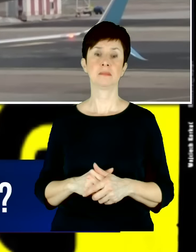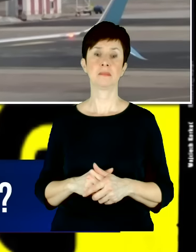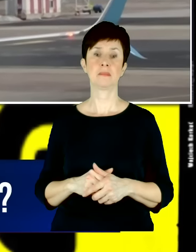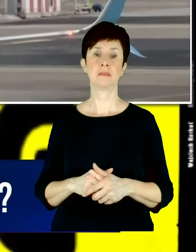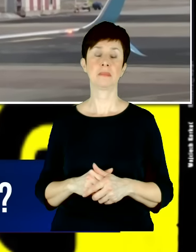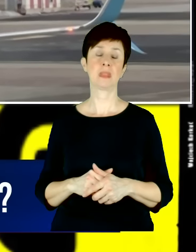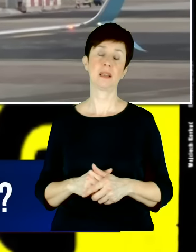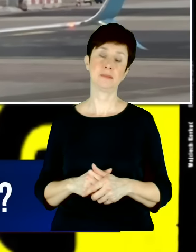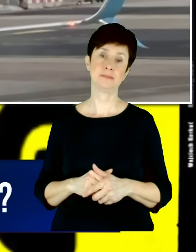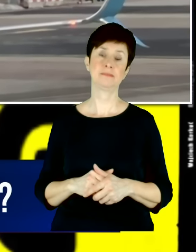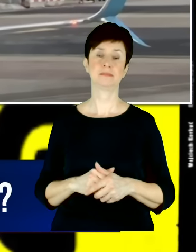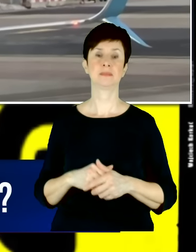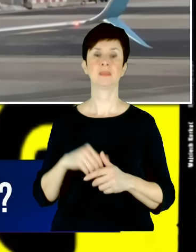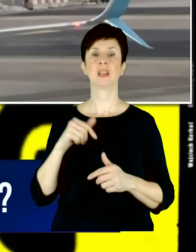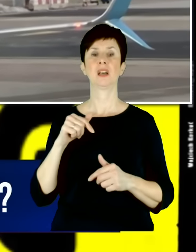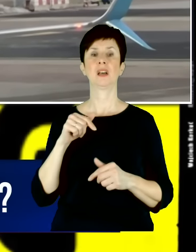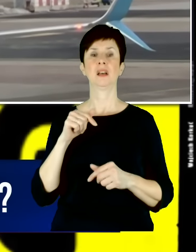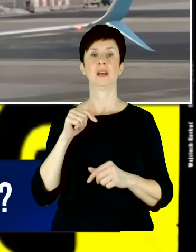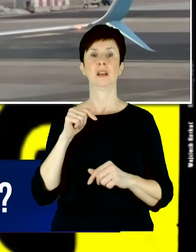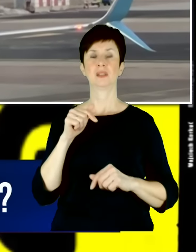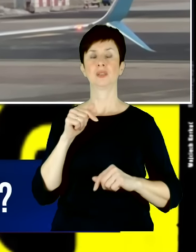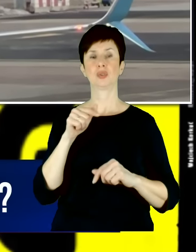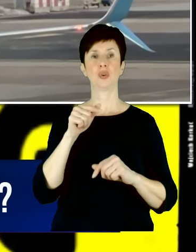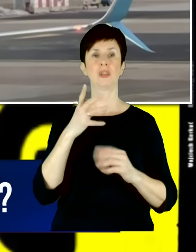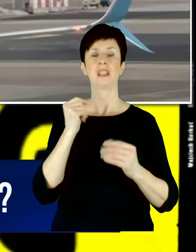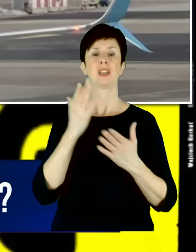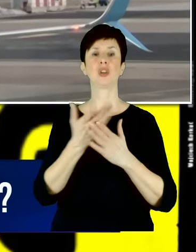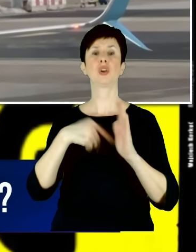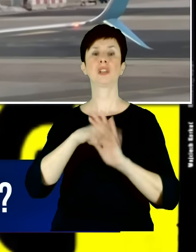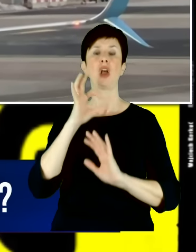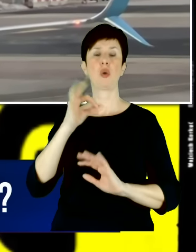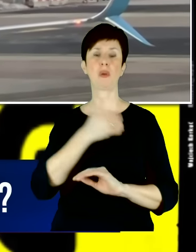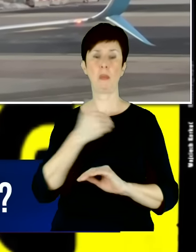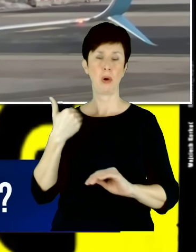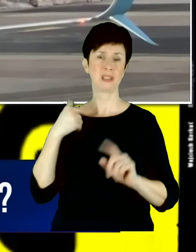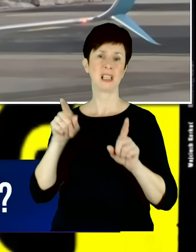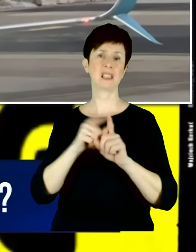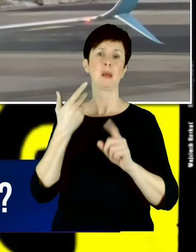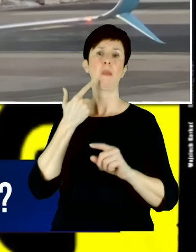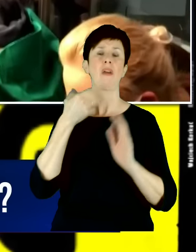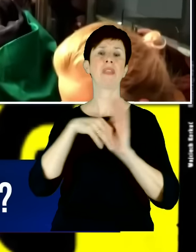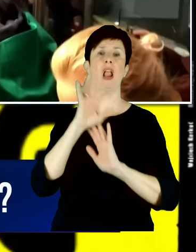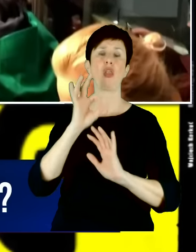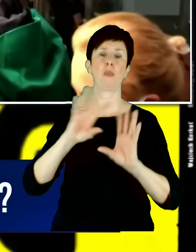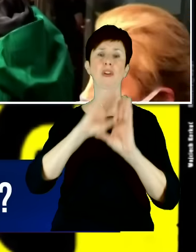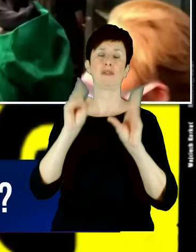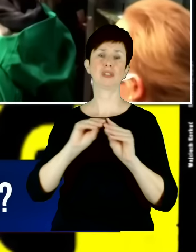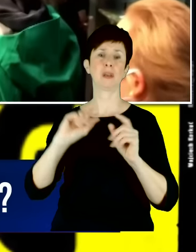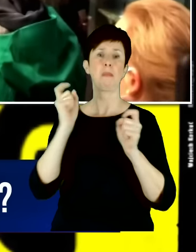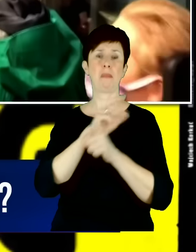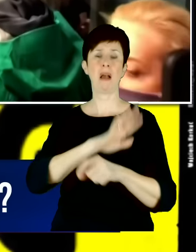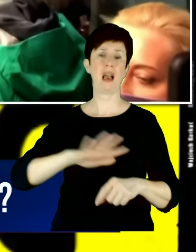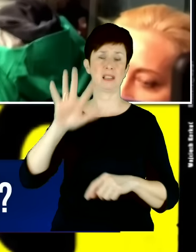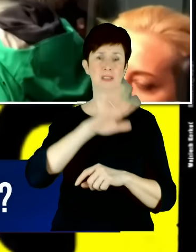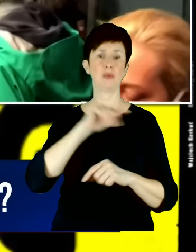się, że to nie tylko jest w dobrze pojętym interesie Polski, ale i w interesie wszystkich krajów wschodniej flanki NATO, żeby właśnie poszły czyny